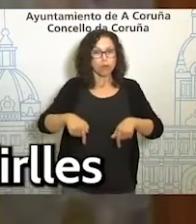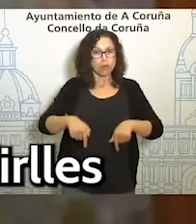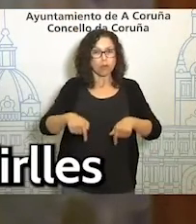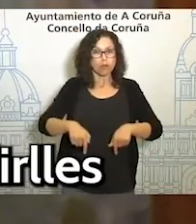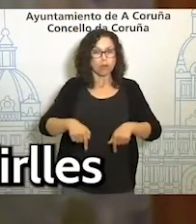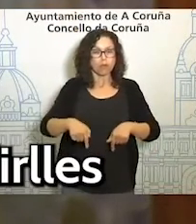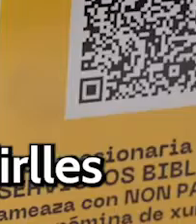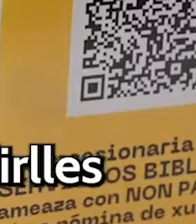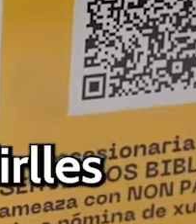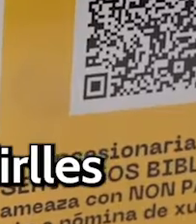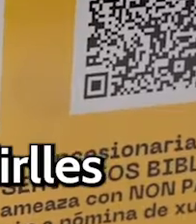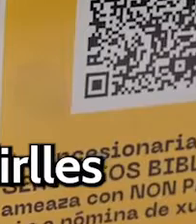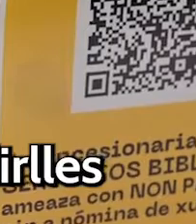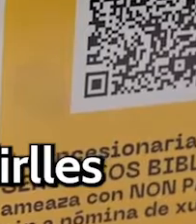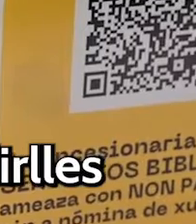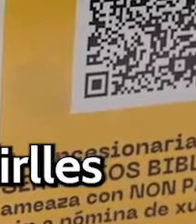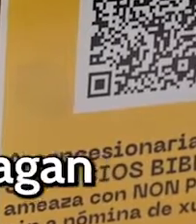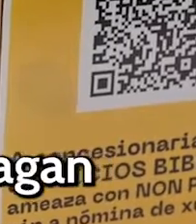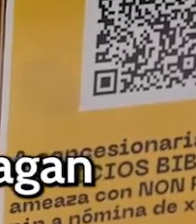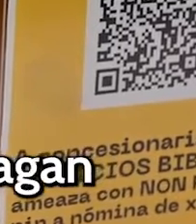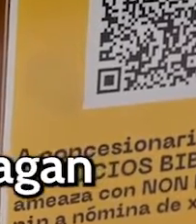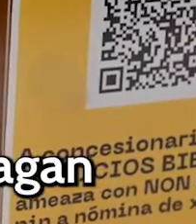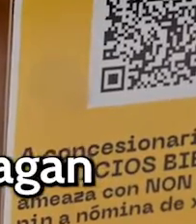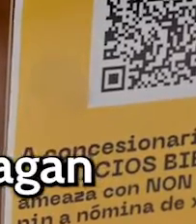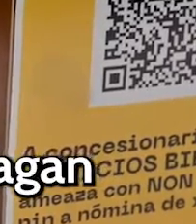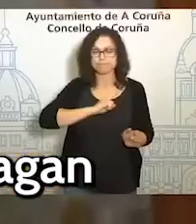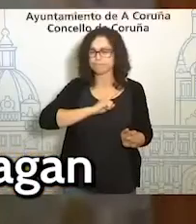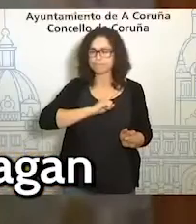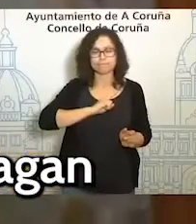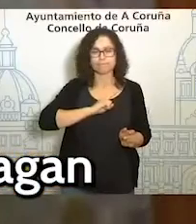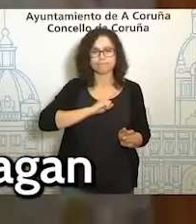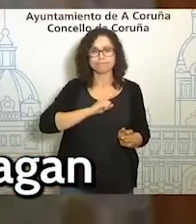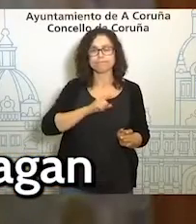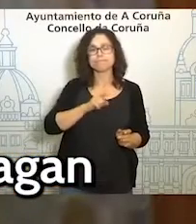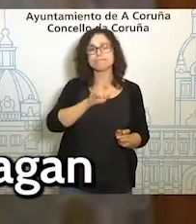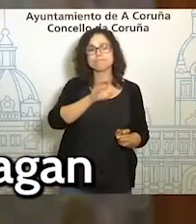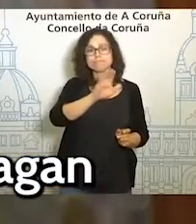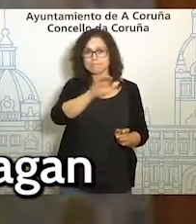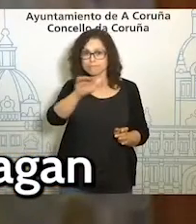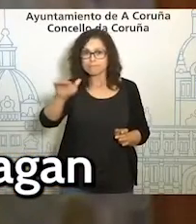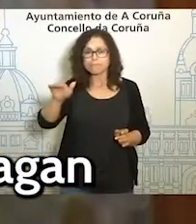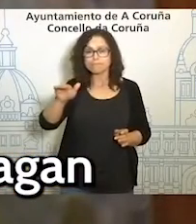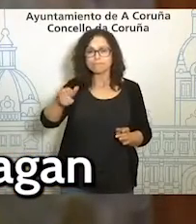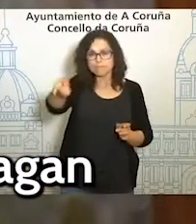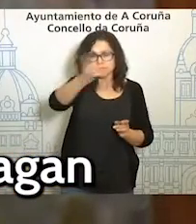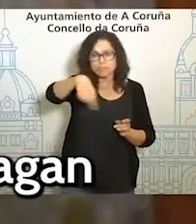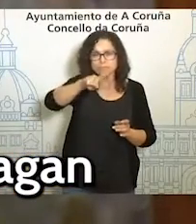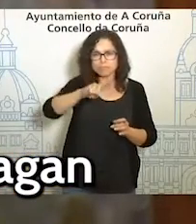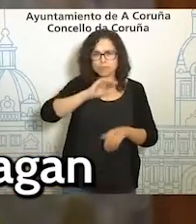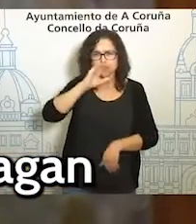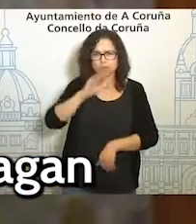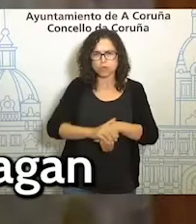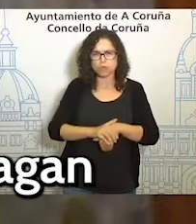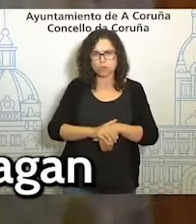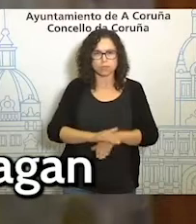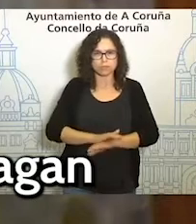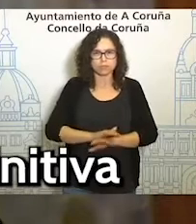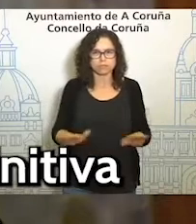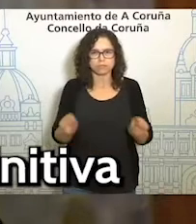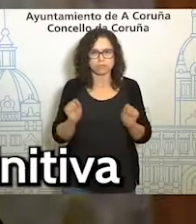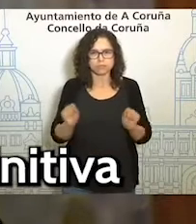para pedirvos que seixades heróis, non. Para dicirxes que simplemente fagan o que dixeron que ian facer.